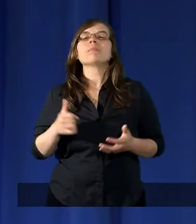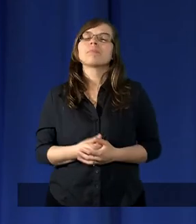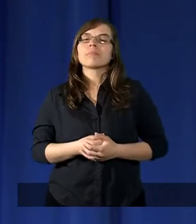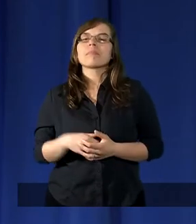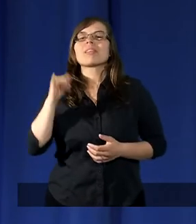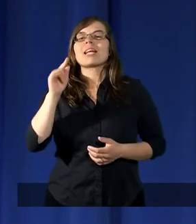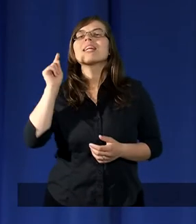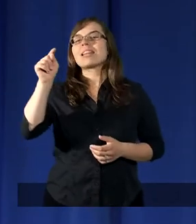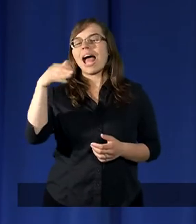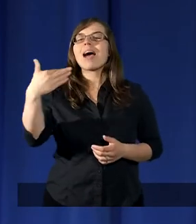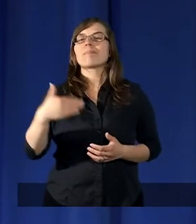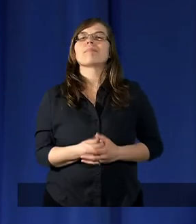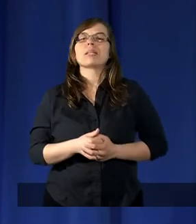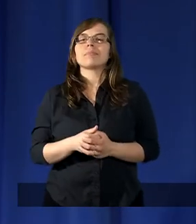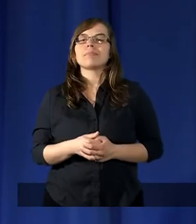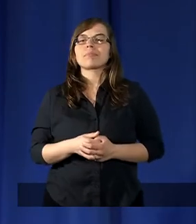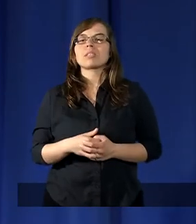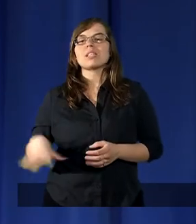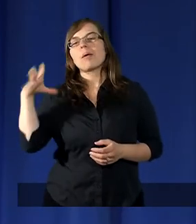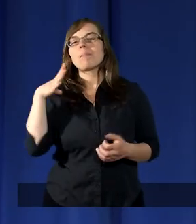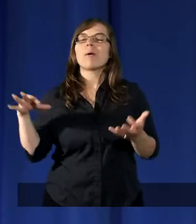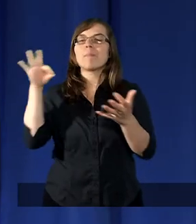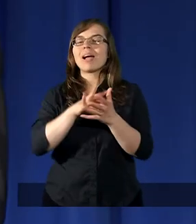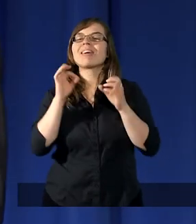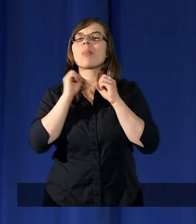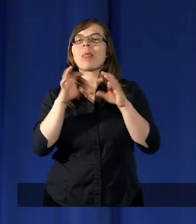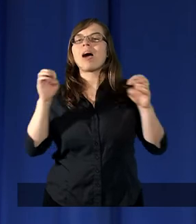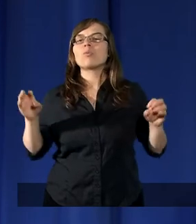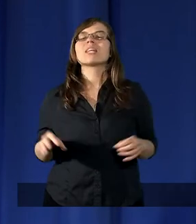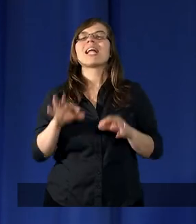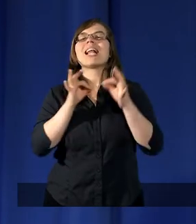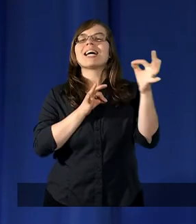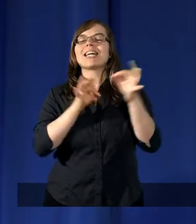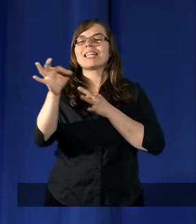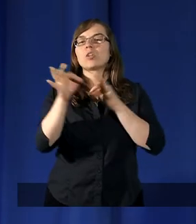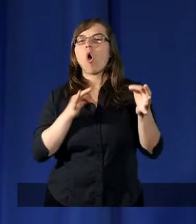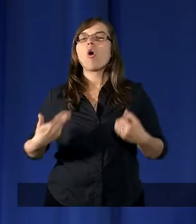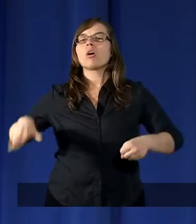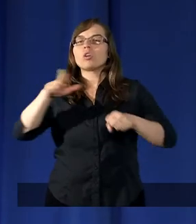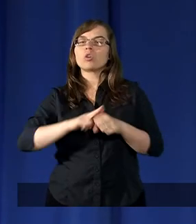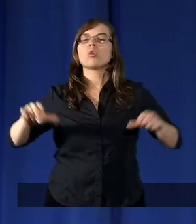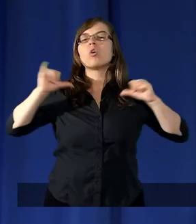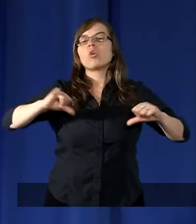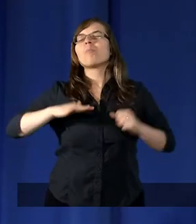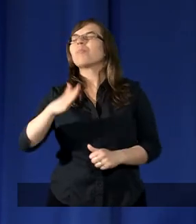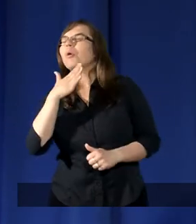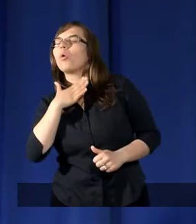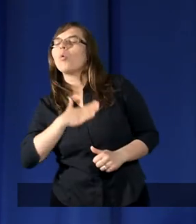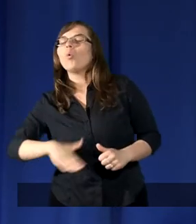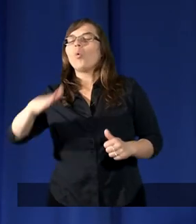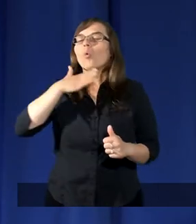i tam był pewien nauczyciel historii, który sobie lubiał